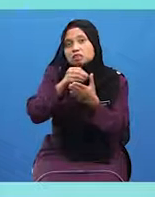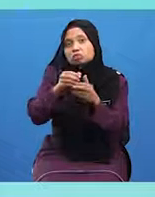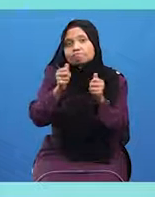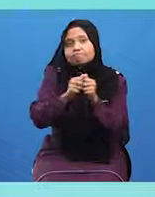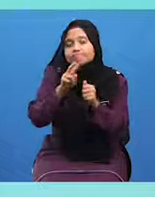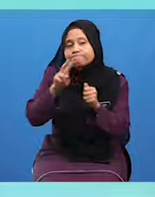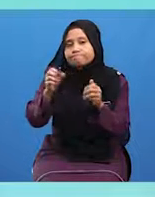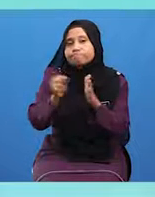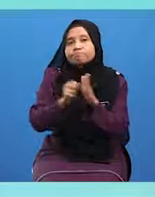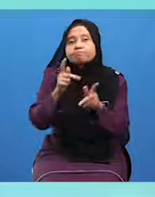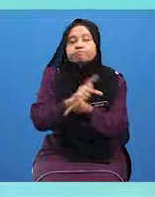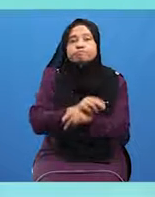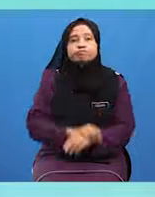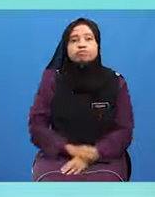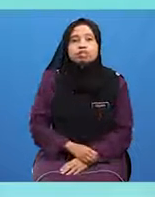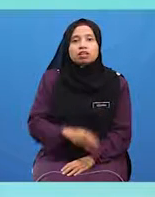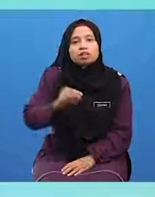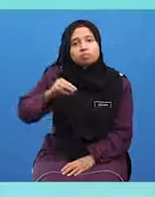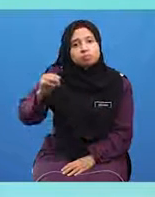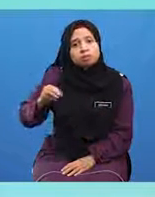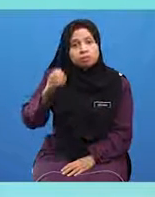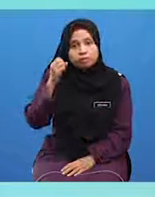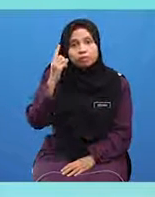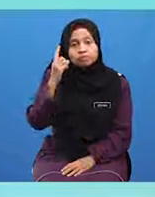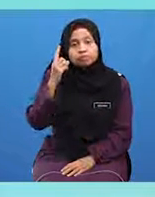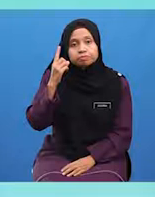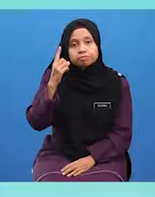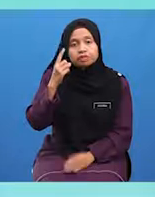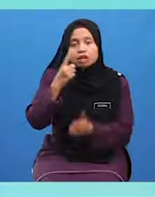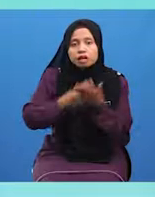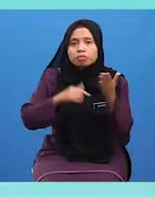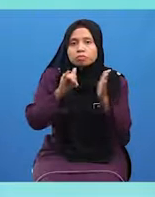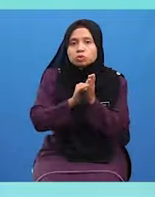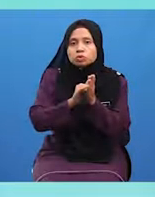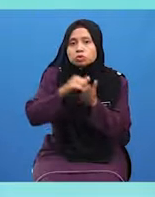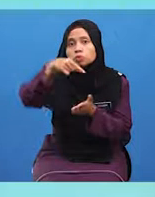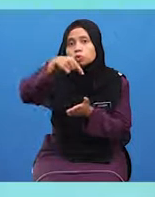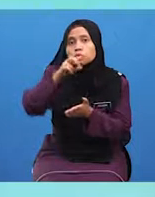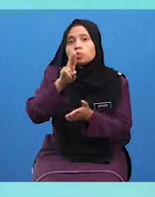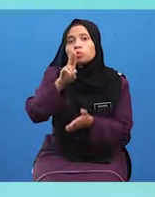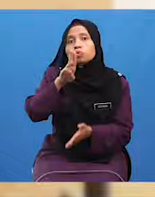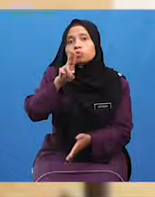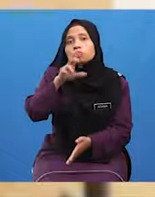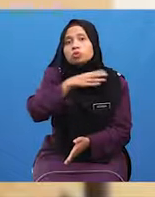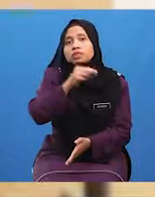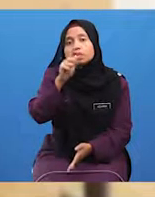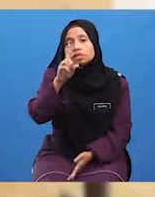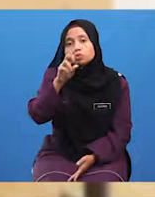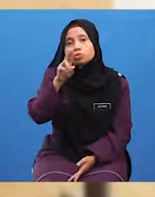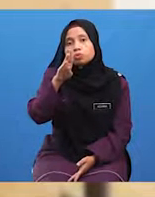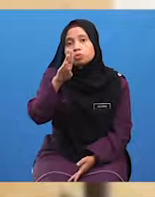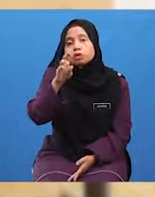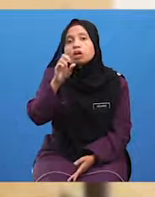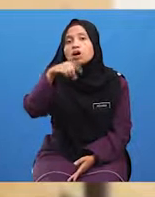sekali Murid-murid, fahamkan apa itu kubul dan dubur Kubul